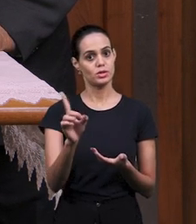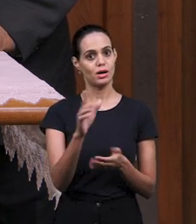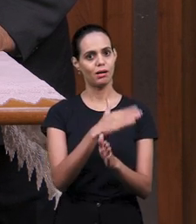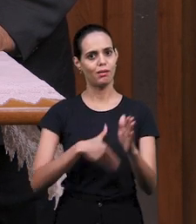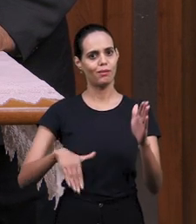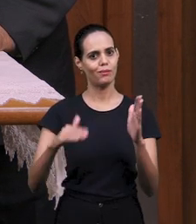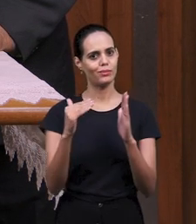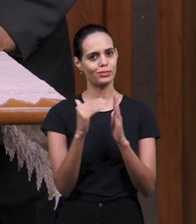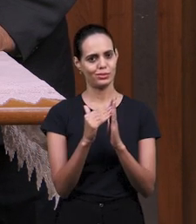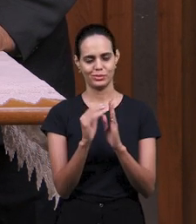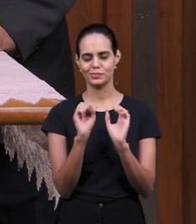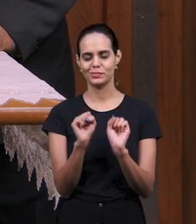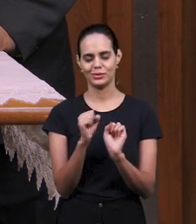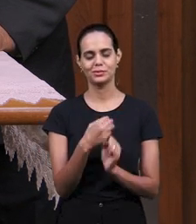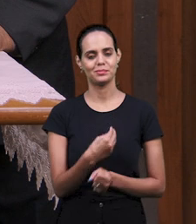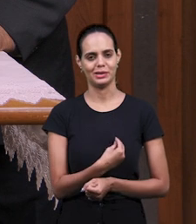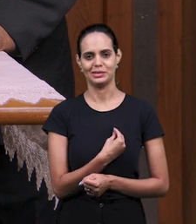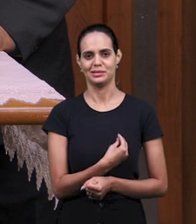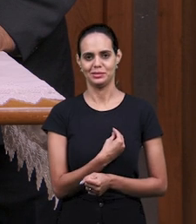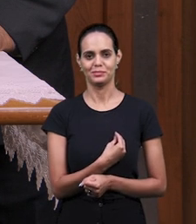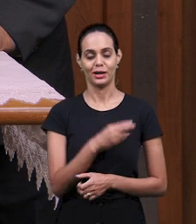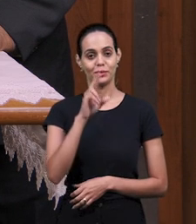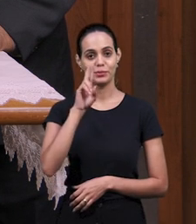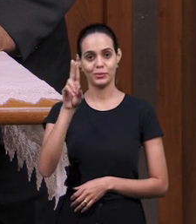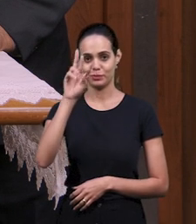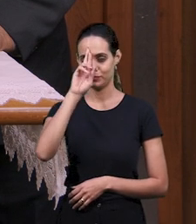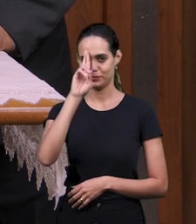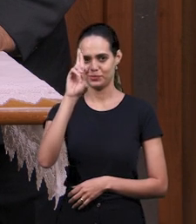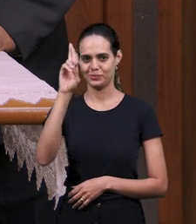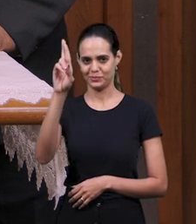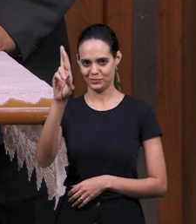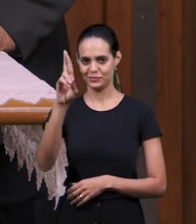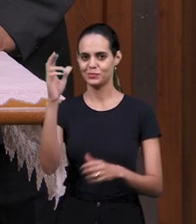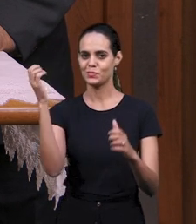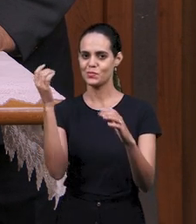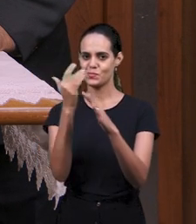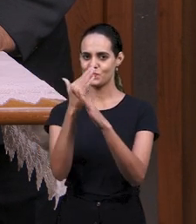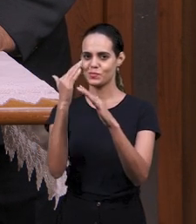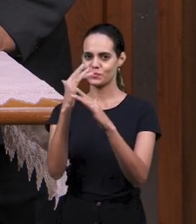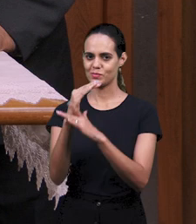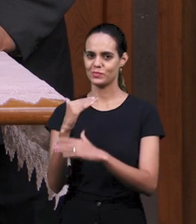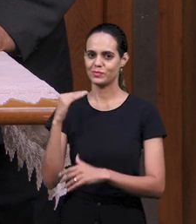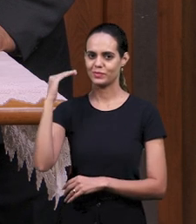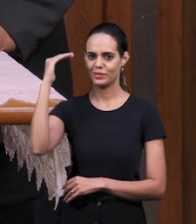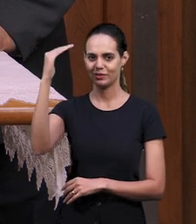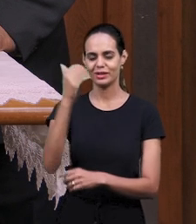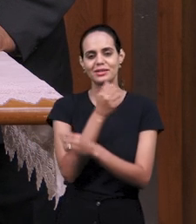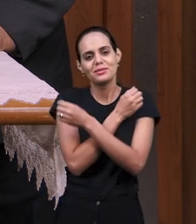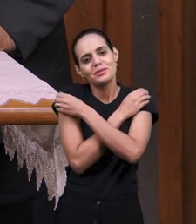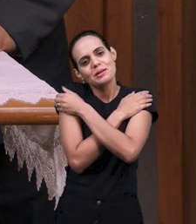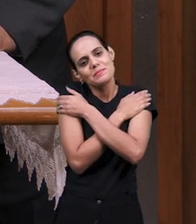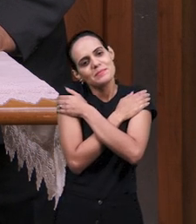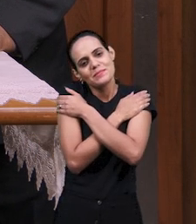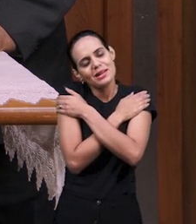молодежь, и имя Господне будет прославлено. Мы объявляем вас.